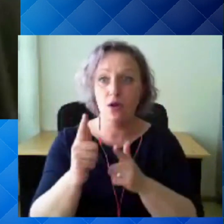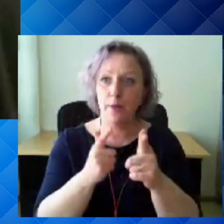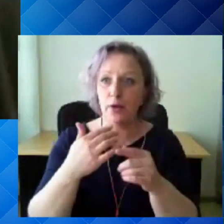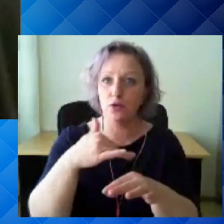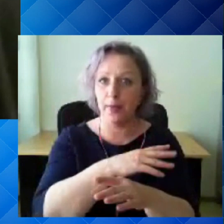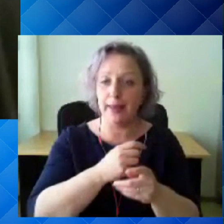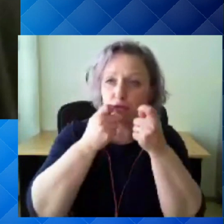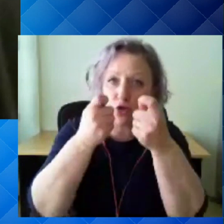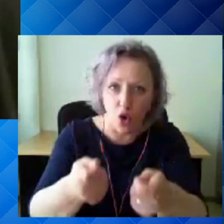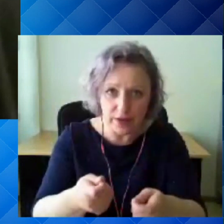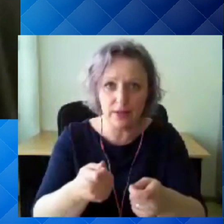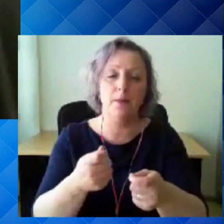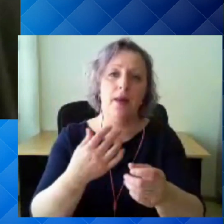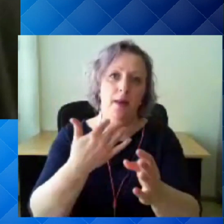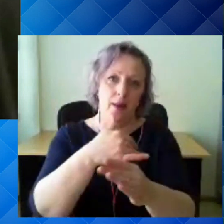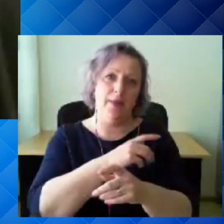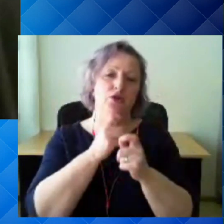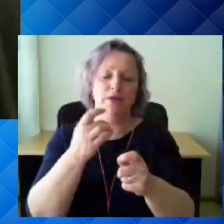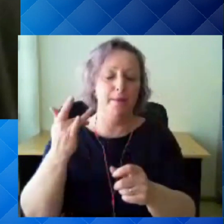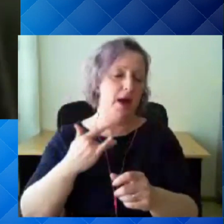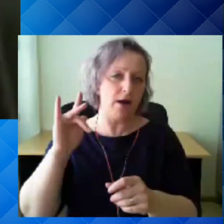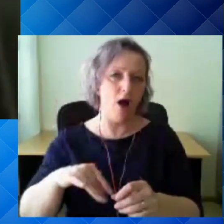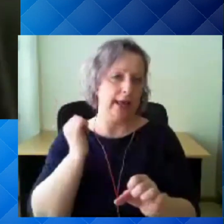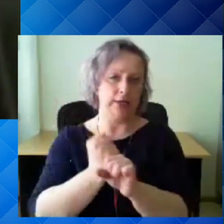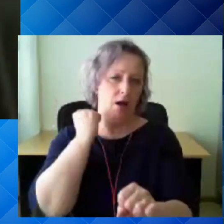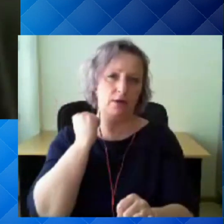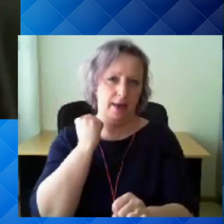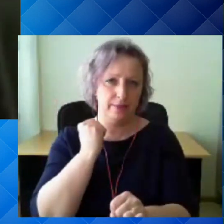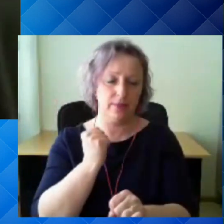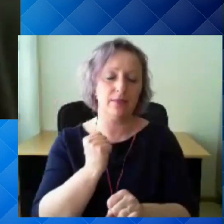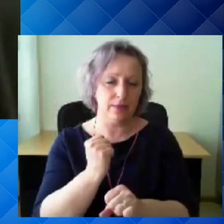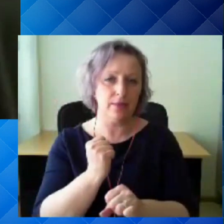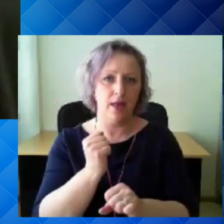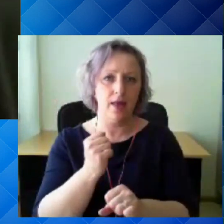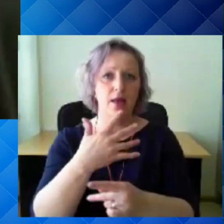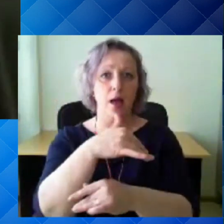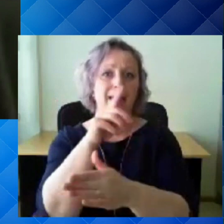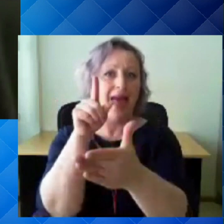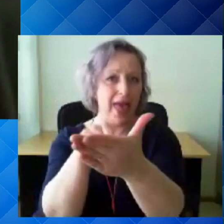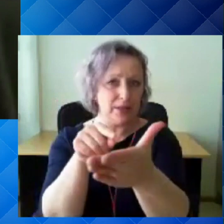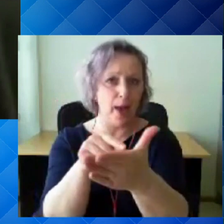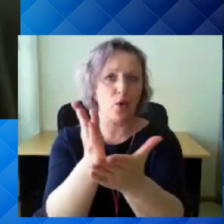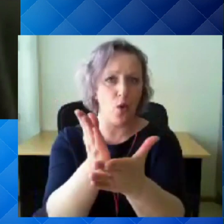soovitust välja, siis me anname ta üprisrangelt välja. Ja seda ka eesmärgil, et